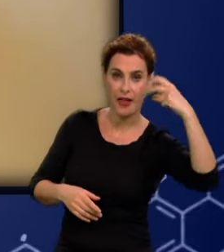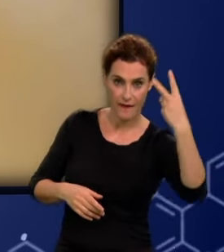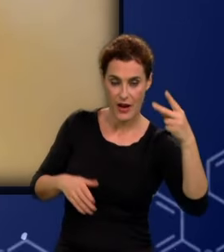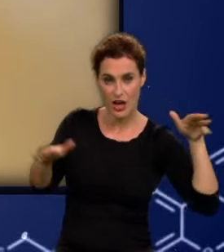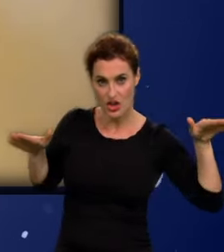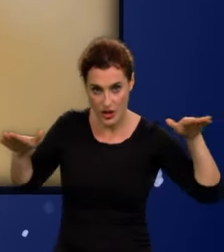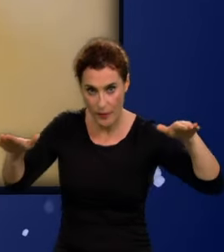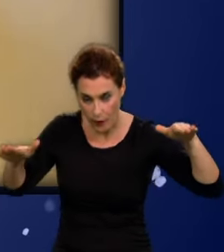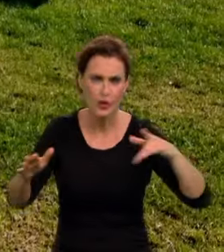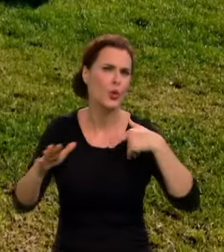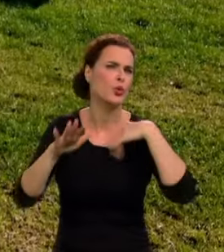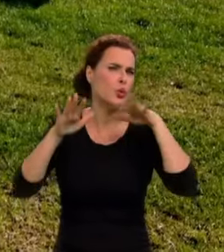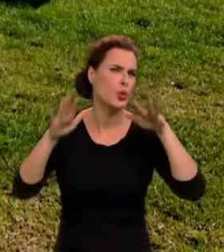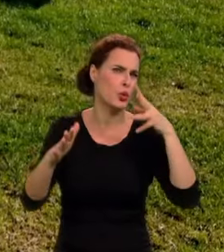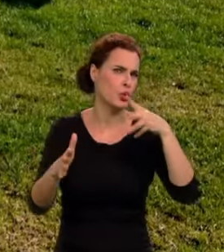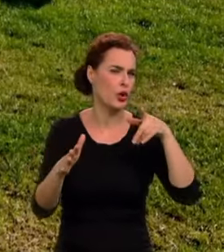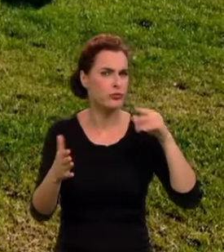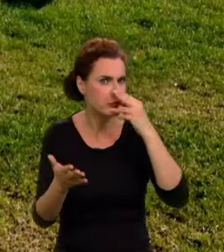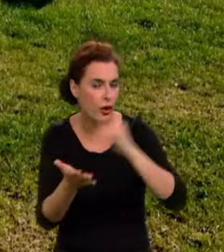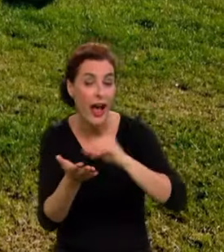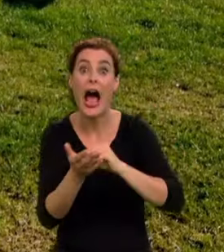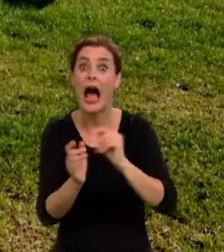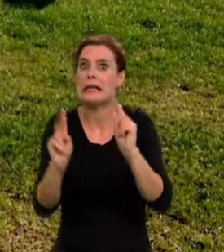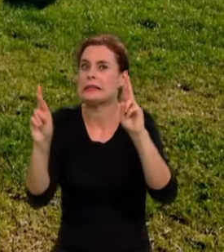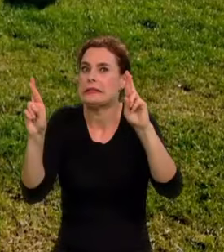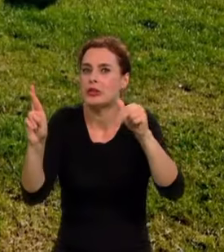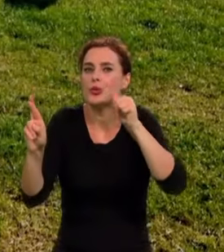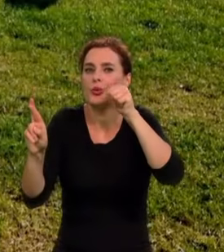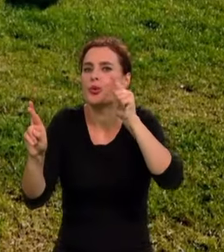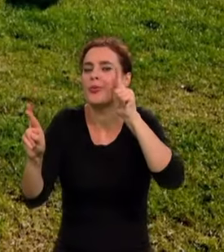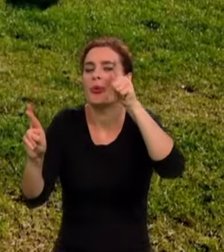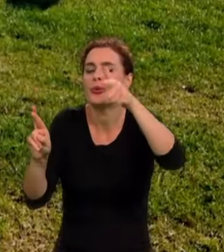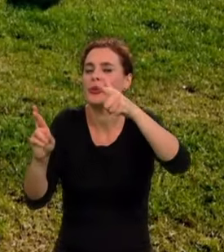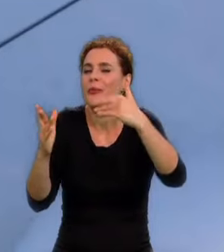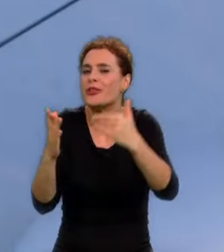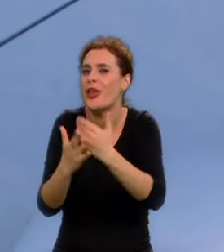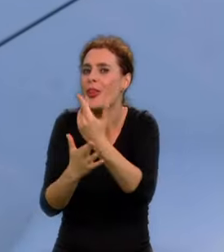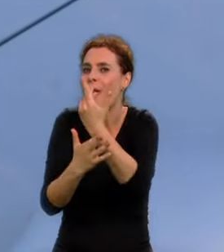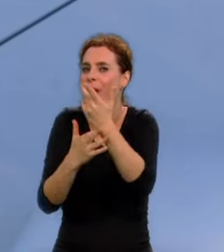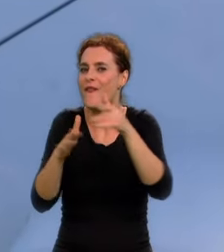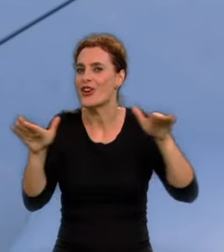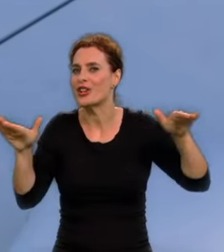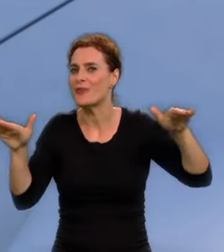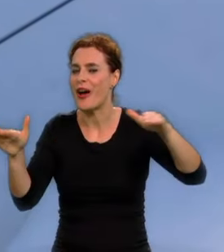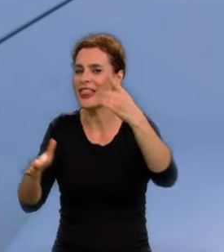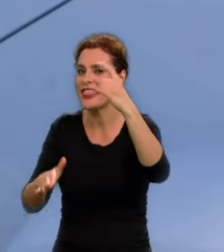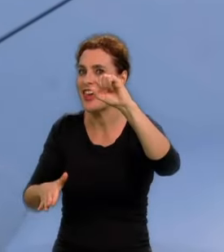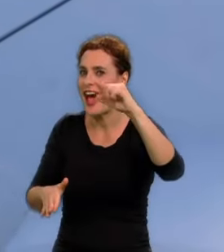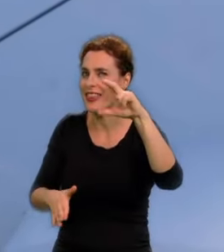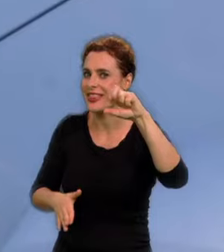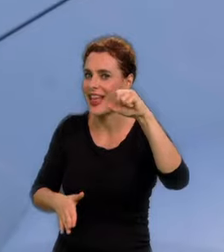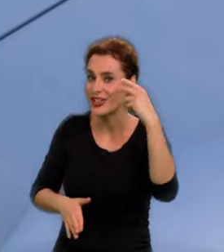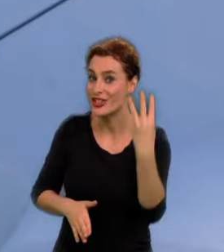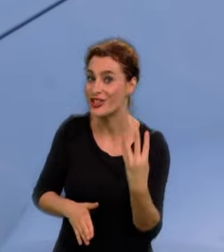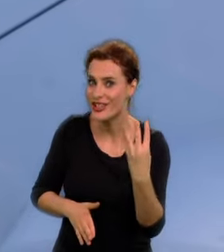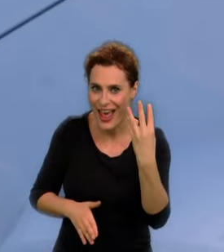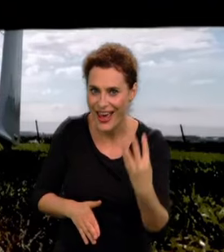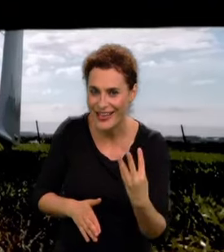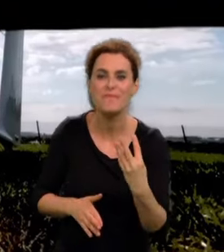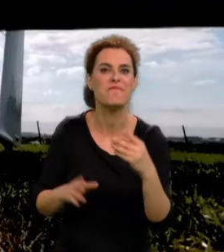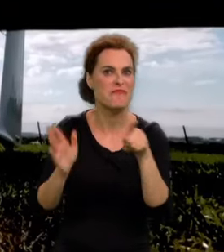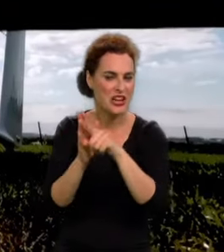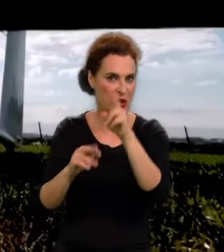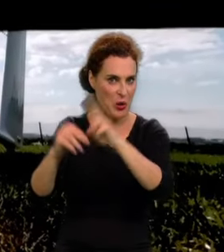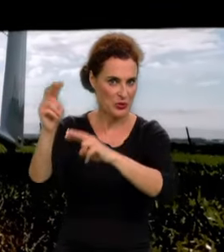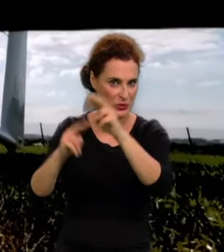mam nadzieję, że jutro pojłysze będę mógł wreszcie wsiąść ze stery szybowca Diana IV, który jest też